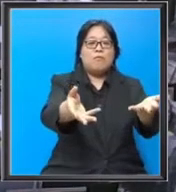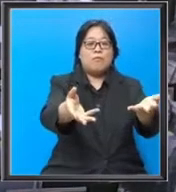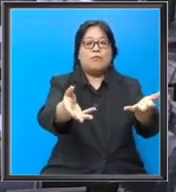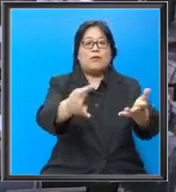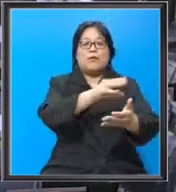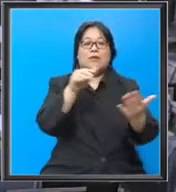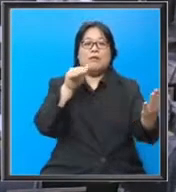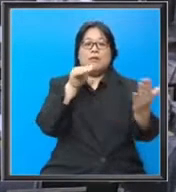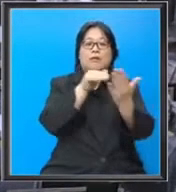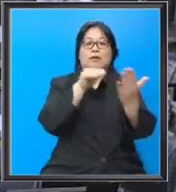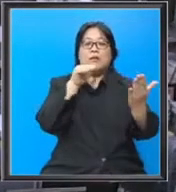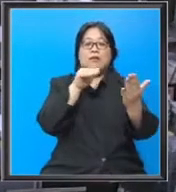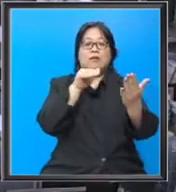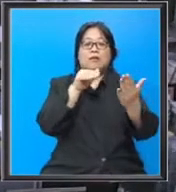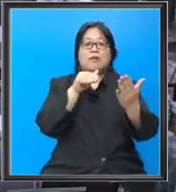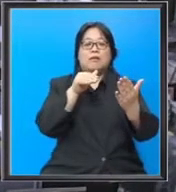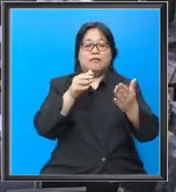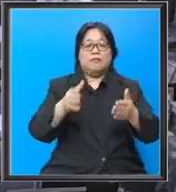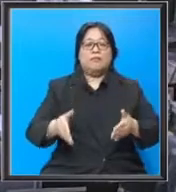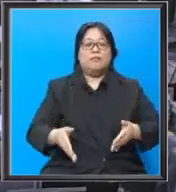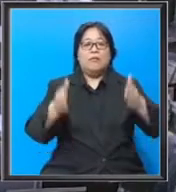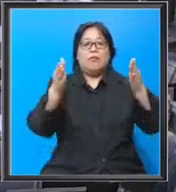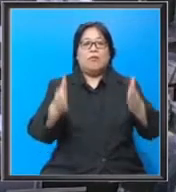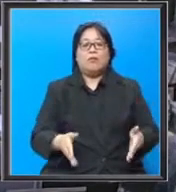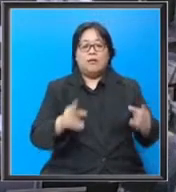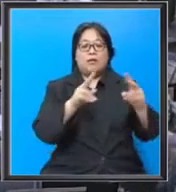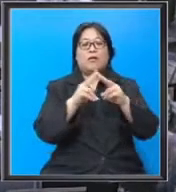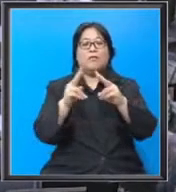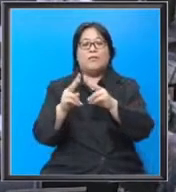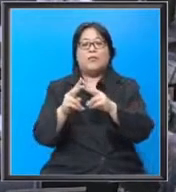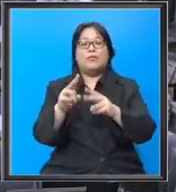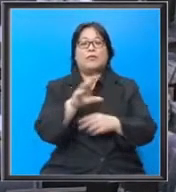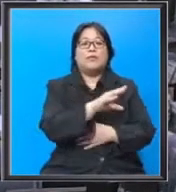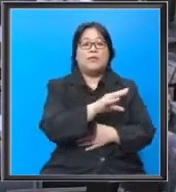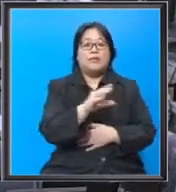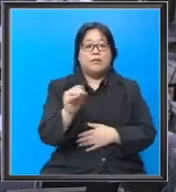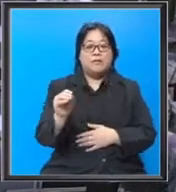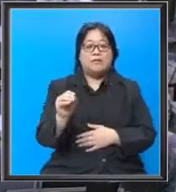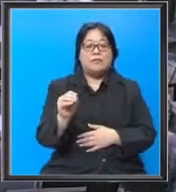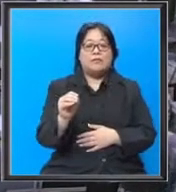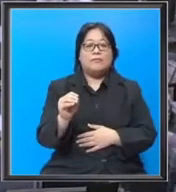dan menghalang perjalanan orang-orang kampung dan juga